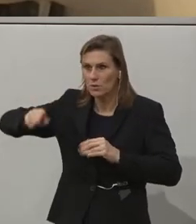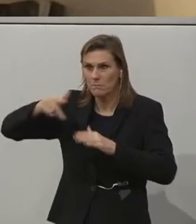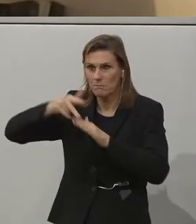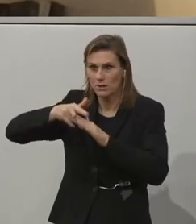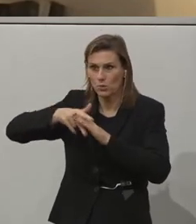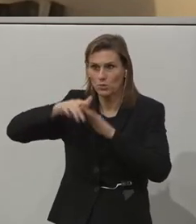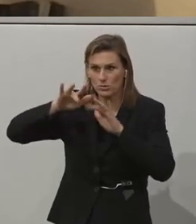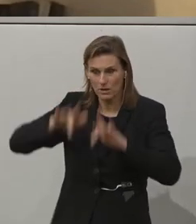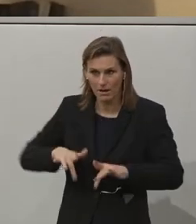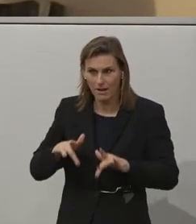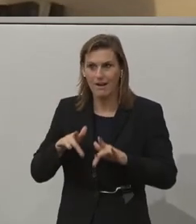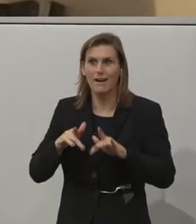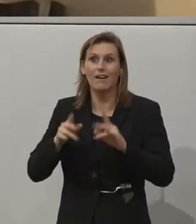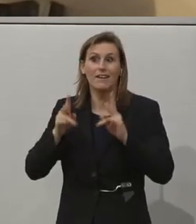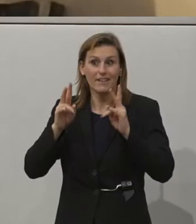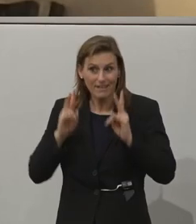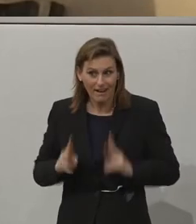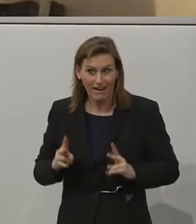and a limited dataset?